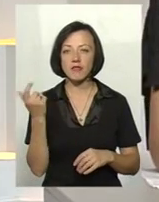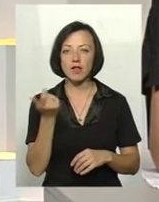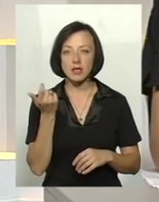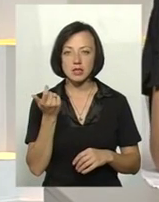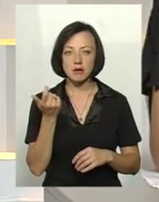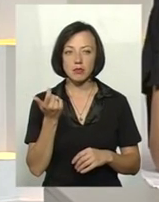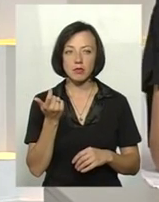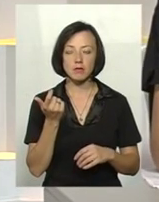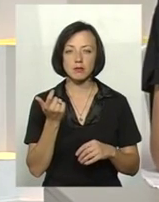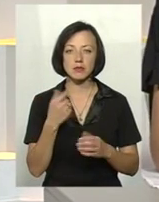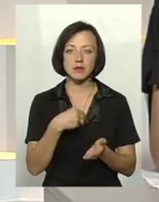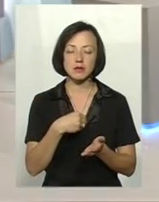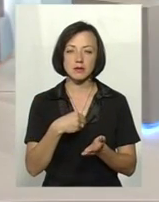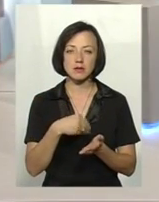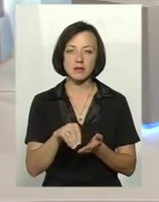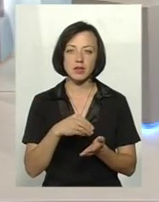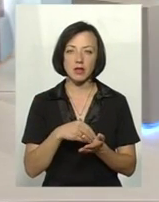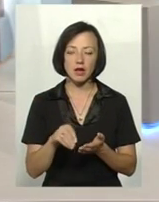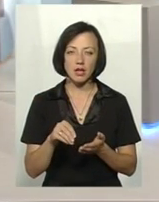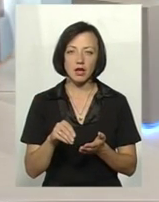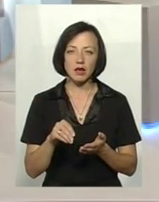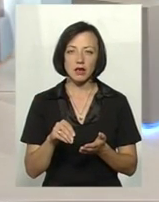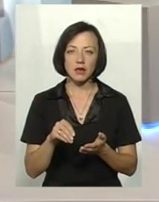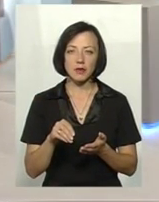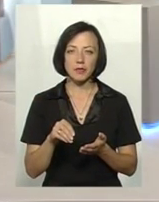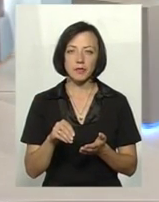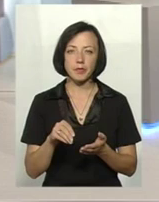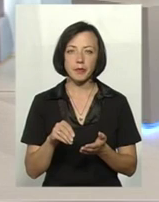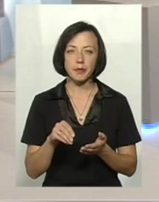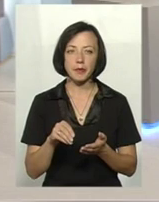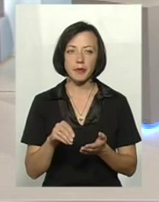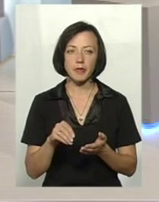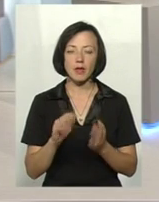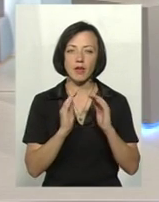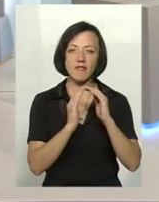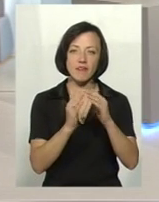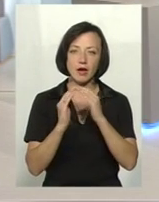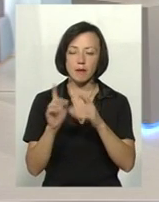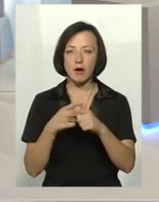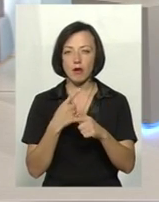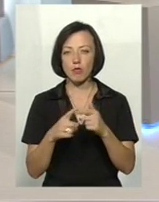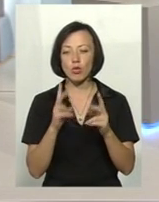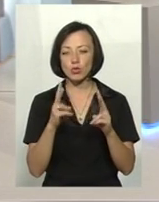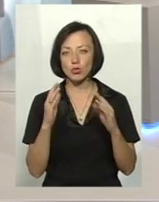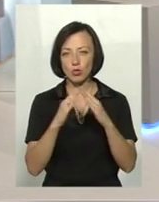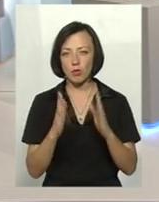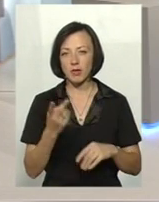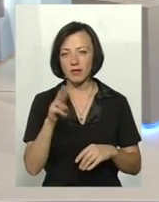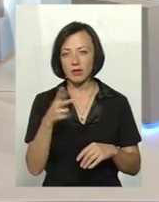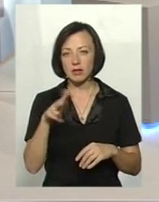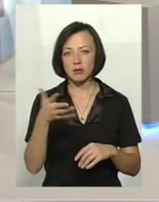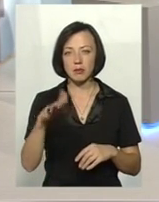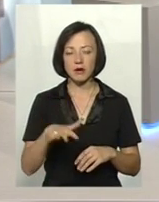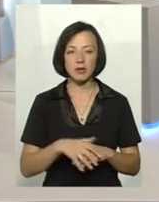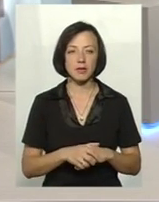господарства, зокрема, тих або мініферм, або просто, хто тримає, двох, трьох, п'ять,